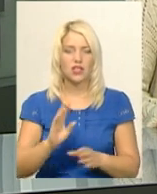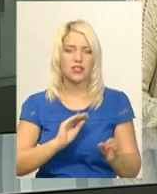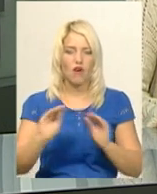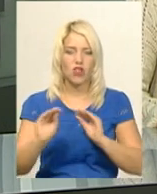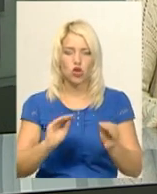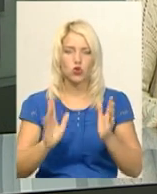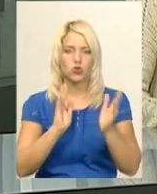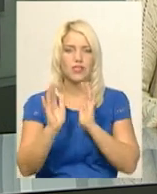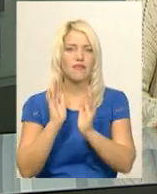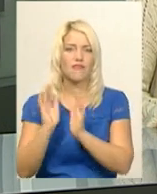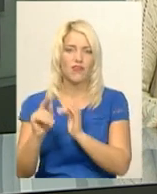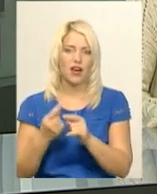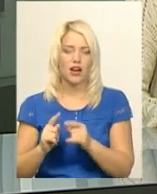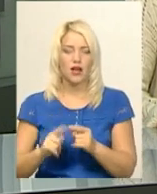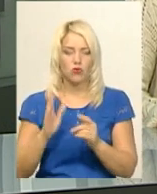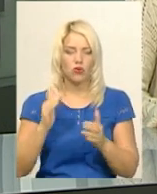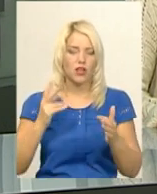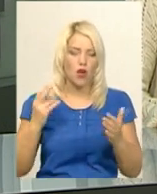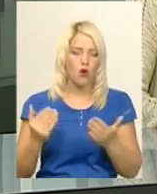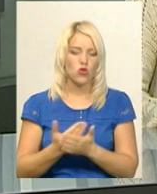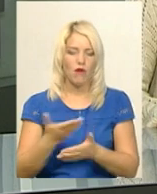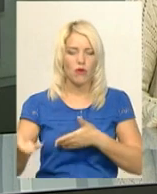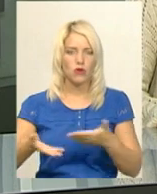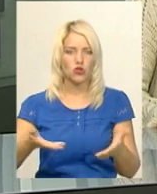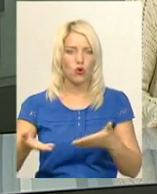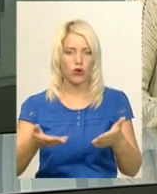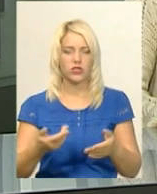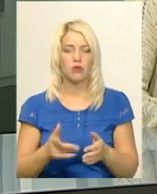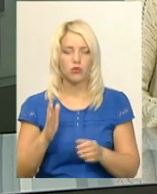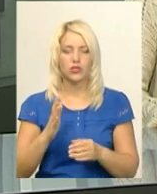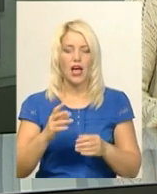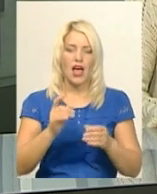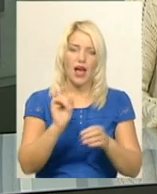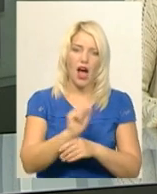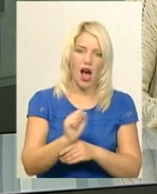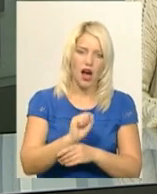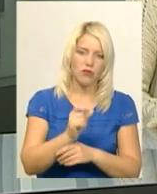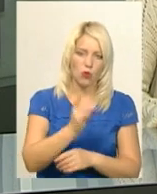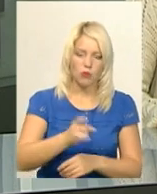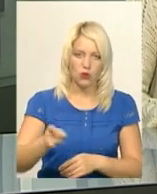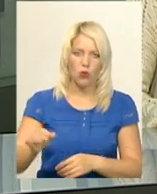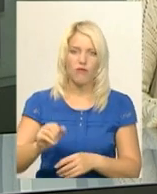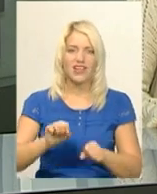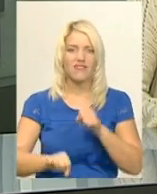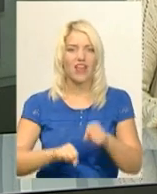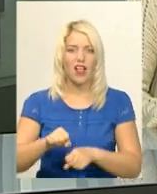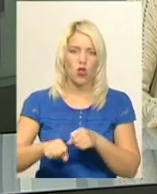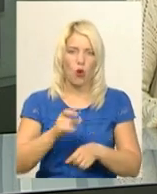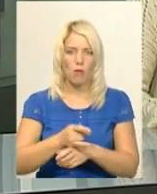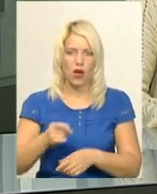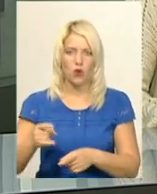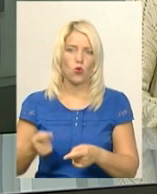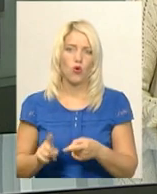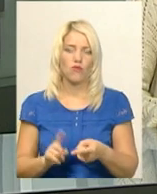сквер. За проєктом на оновленій пішохідній зоні буде авто та велопарковки. За словами начальника управління житлово-комунального господарства